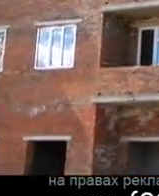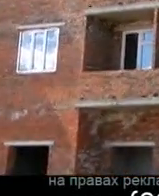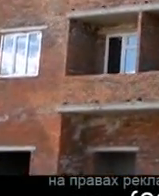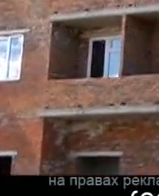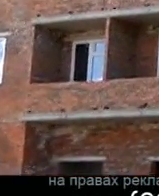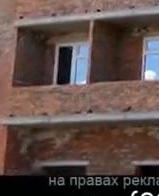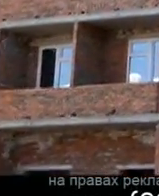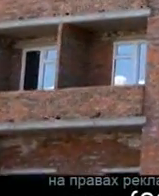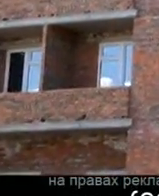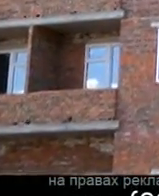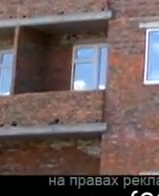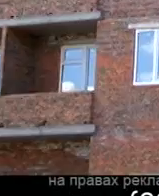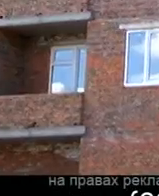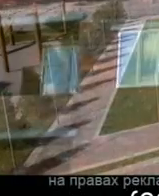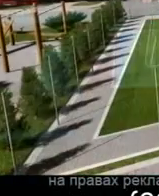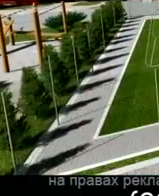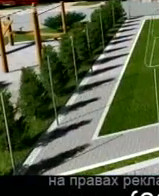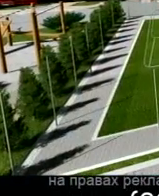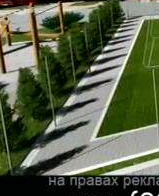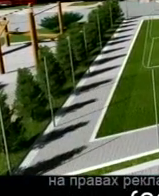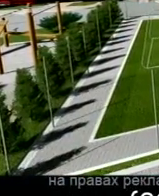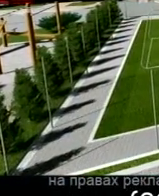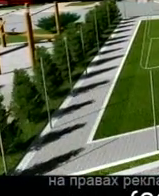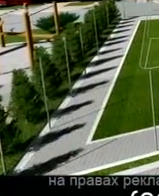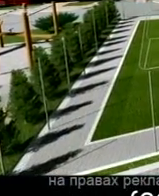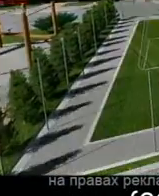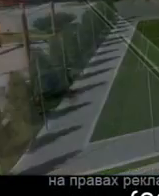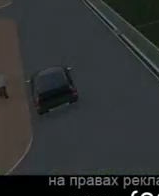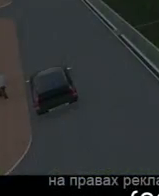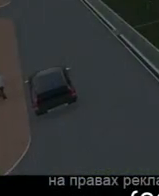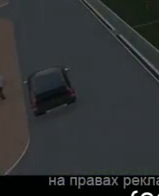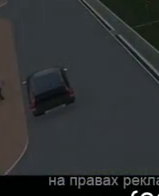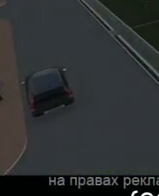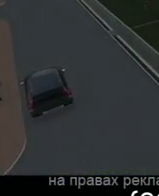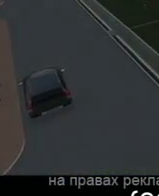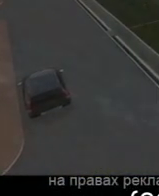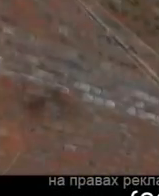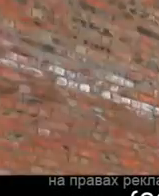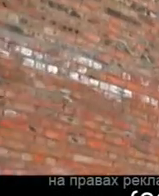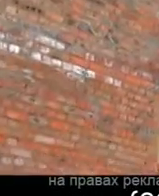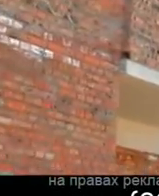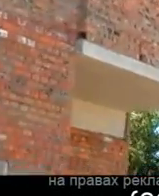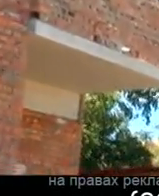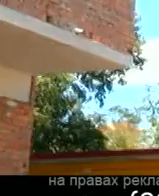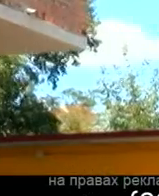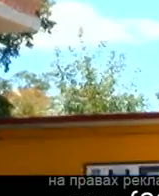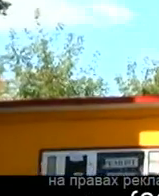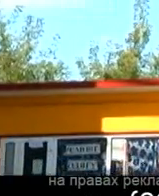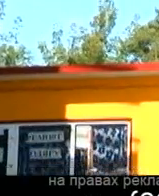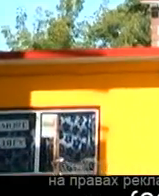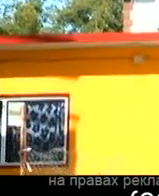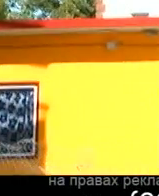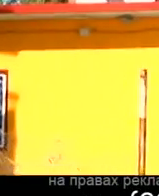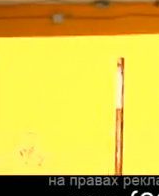Софійський портал – це розвинена інфраструктура. Дитячі та спортивні майданчики, магазини, парковки для авто. Продажі квартир у Софійському